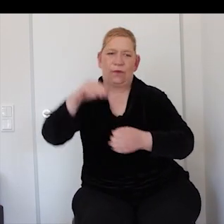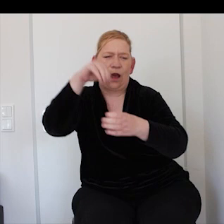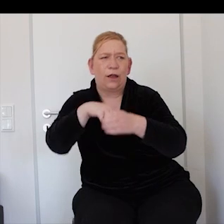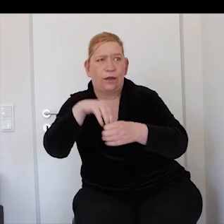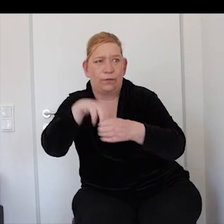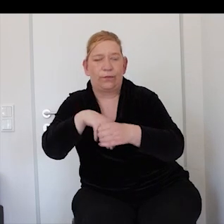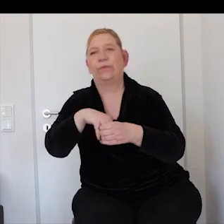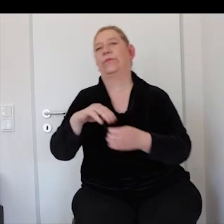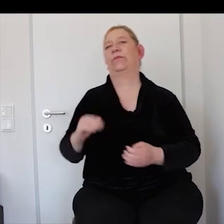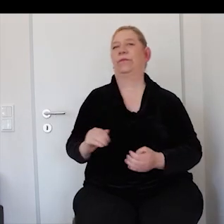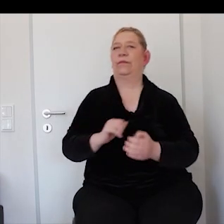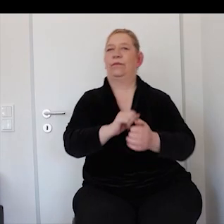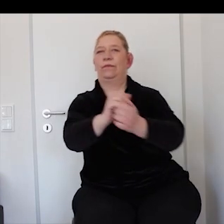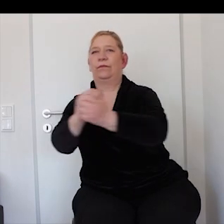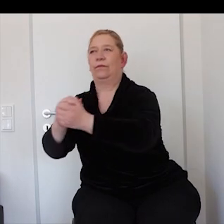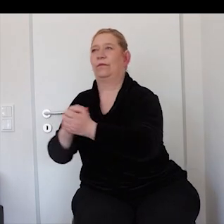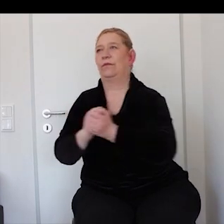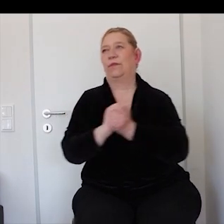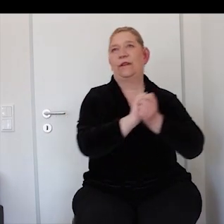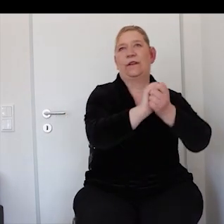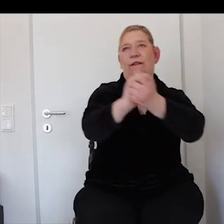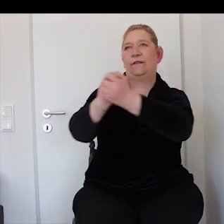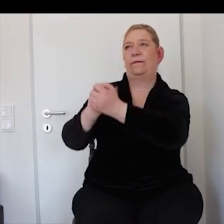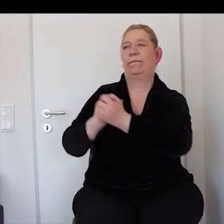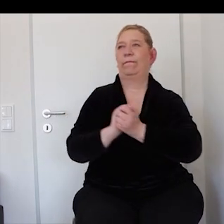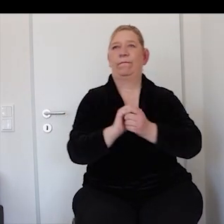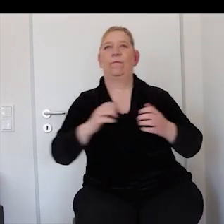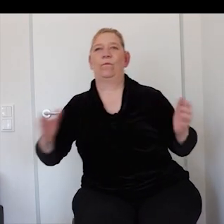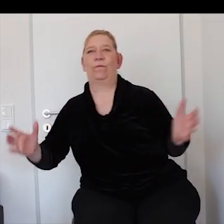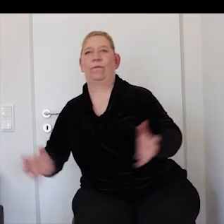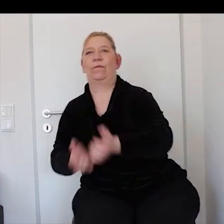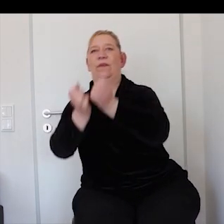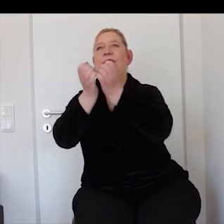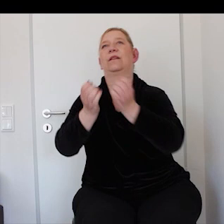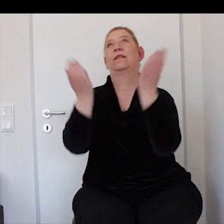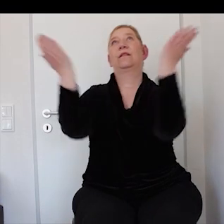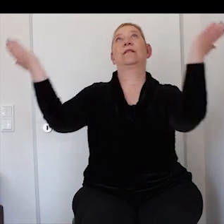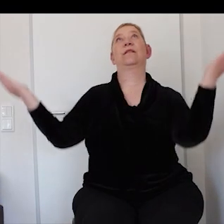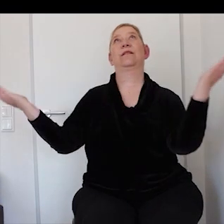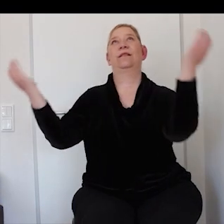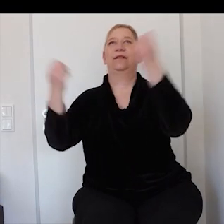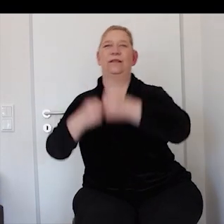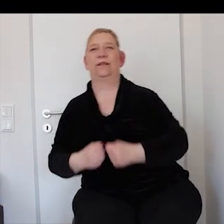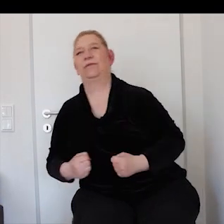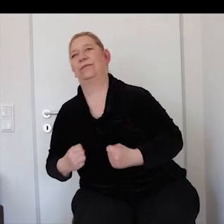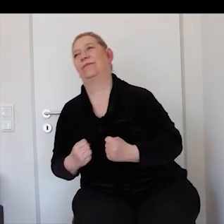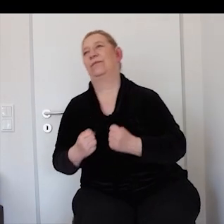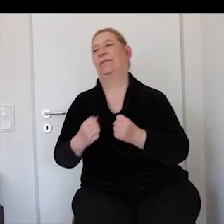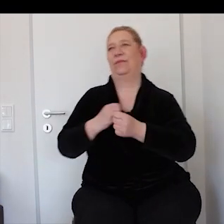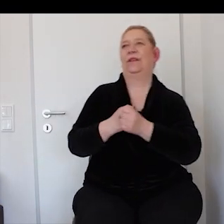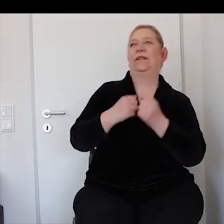Wohlwir Lass uns eine wertige Gesellschaft gründen Die über den Köpfen hinaus